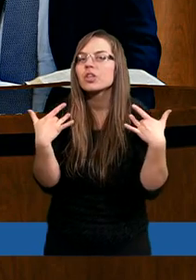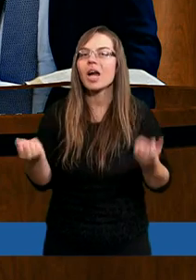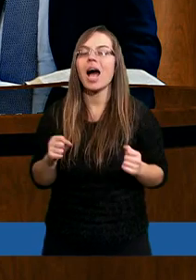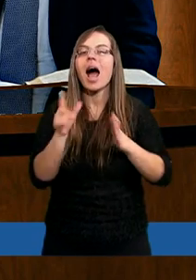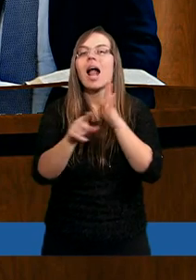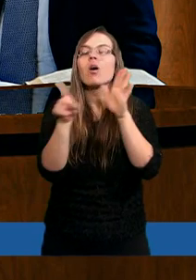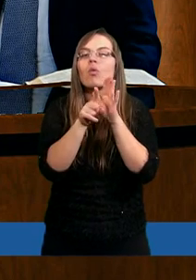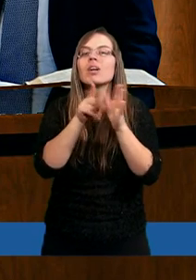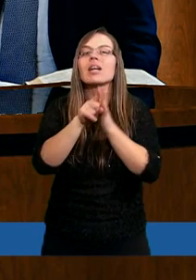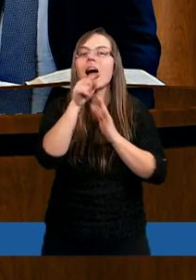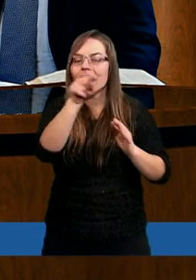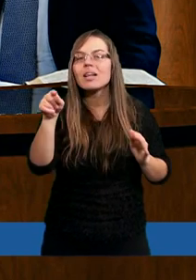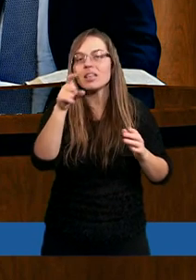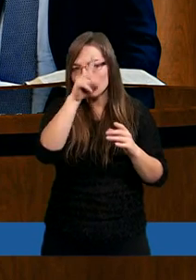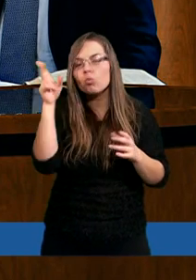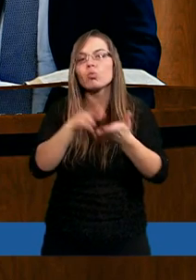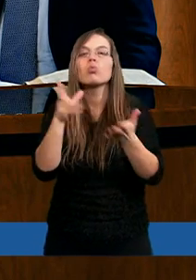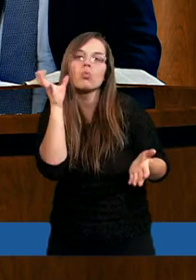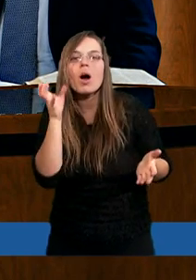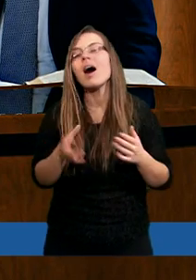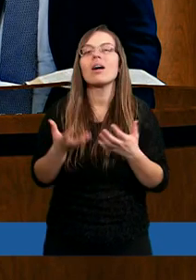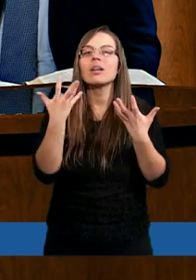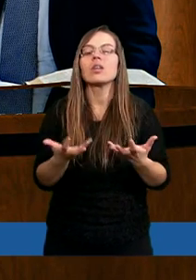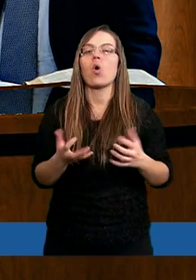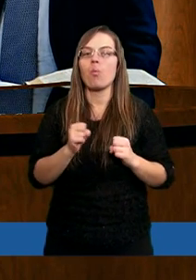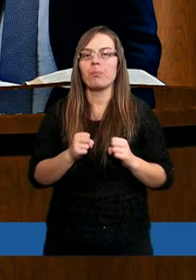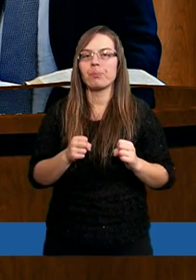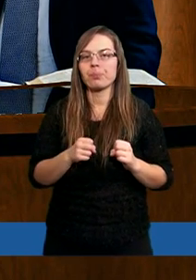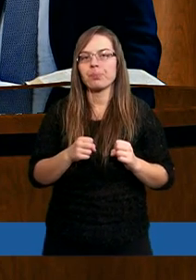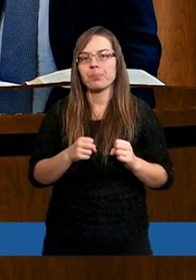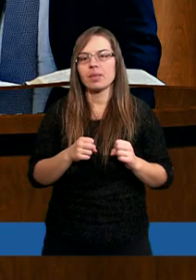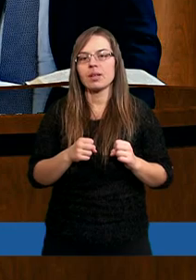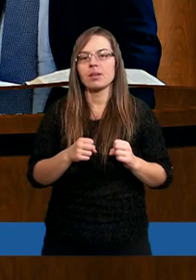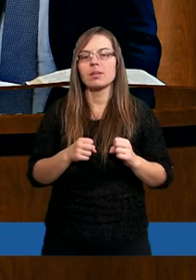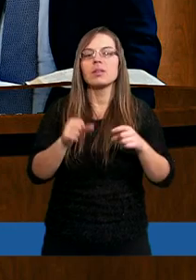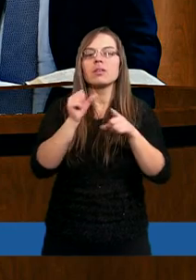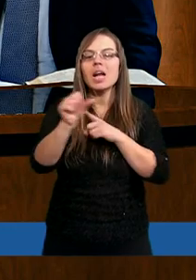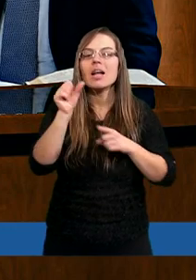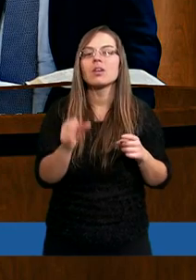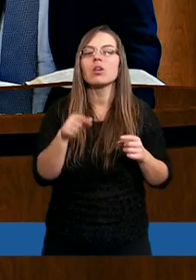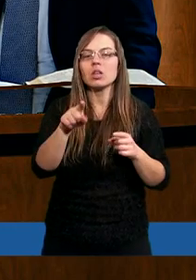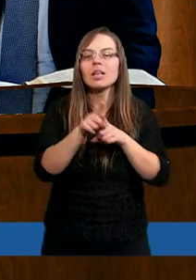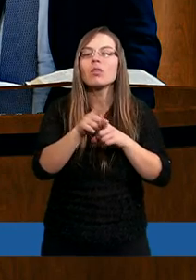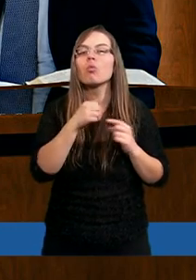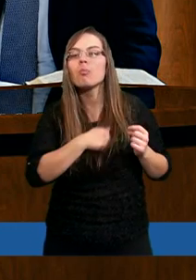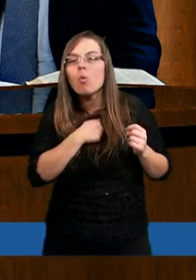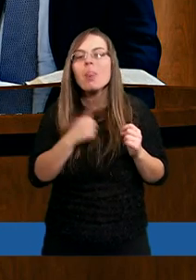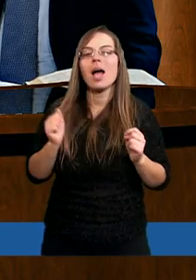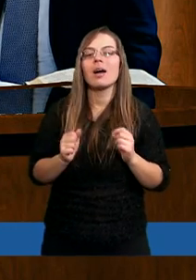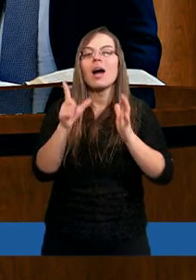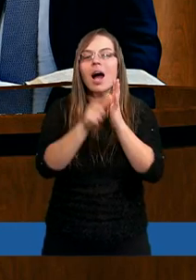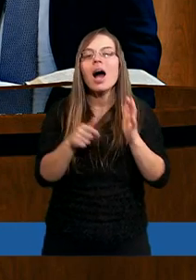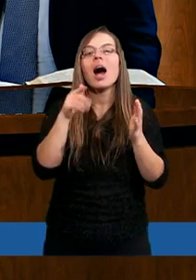ale również dla tych, którzy takich słów słuchać, słuchać mogą. To jest takie smutne,